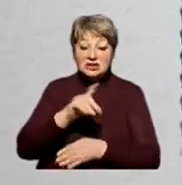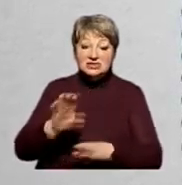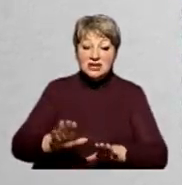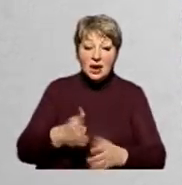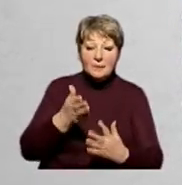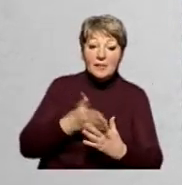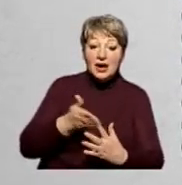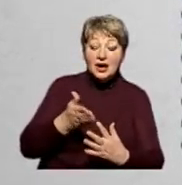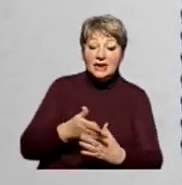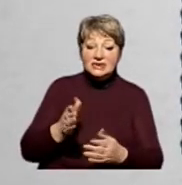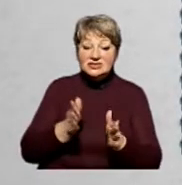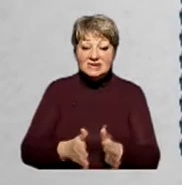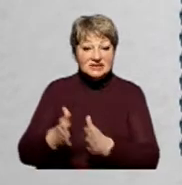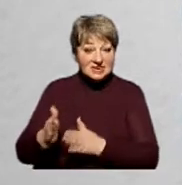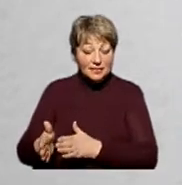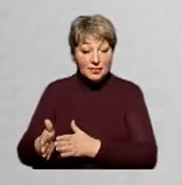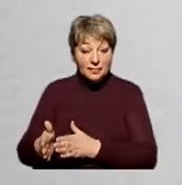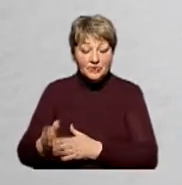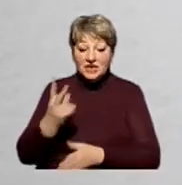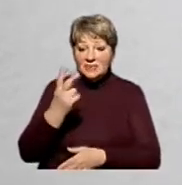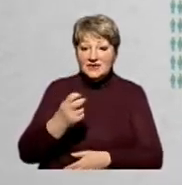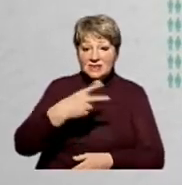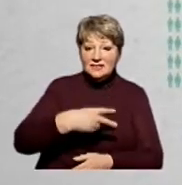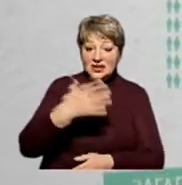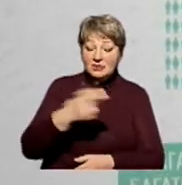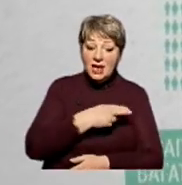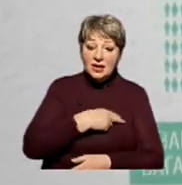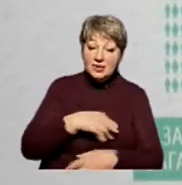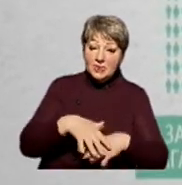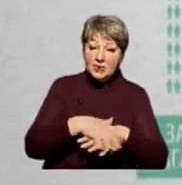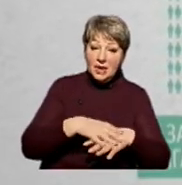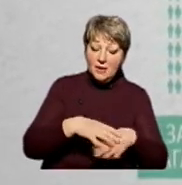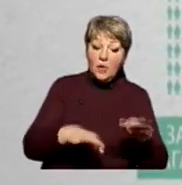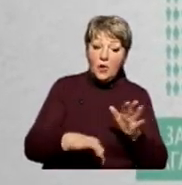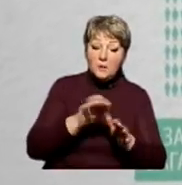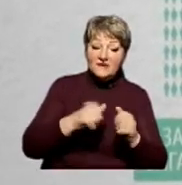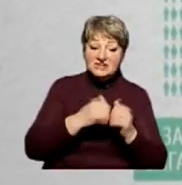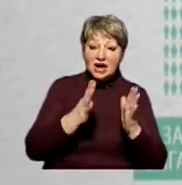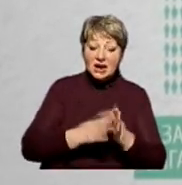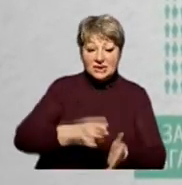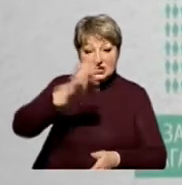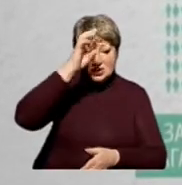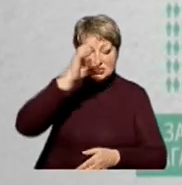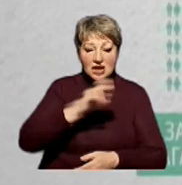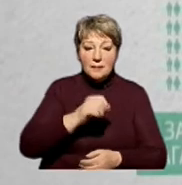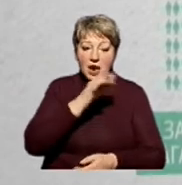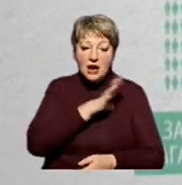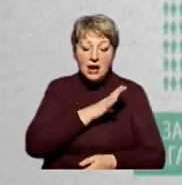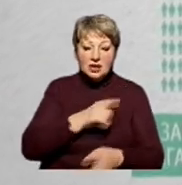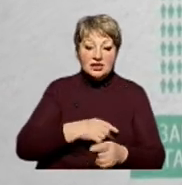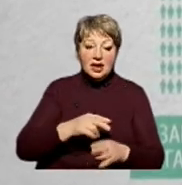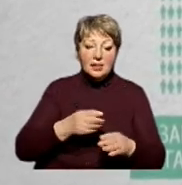за пропорційно-мажоритарною системою. 225 депутатів обираються у загальнодержавному багатомандатному